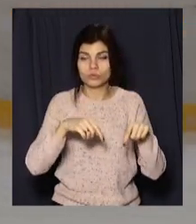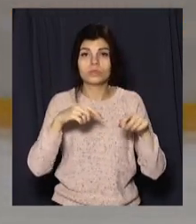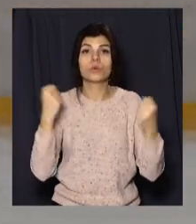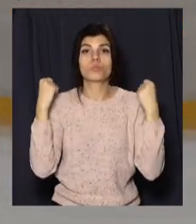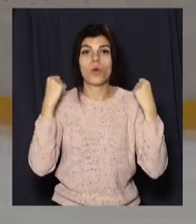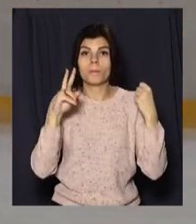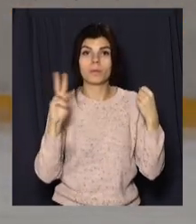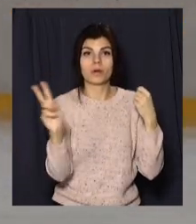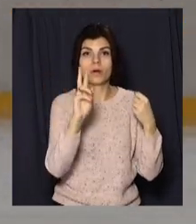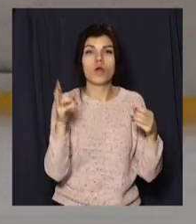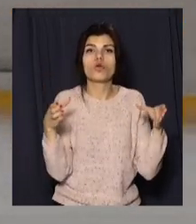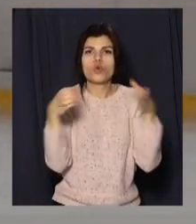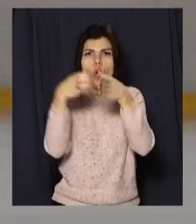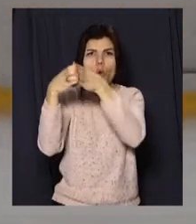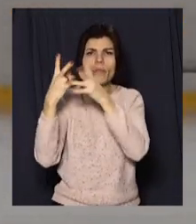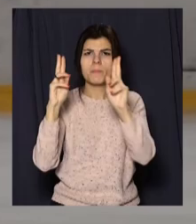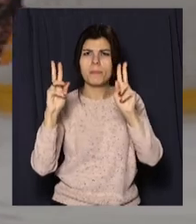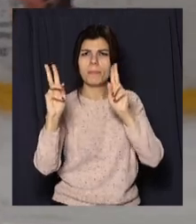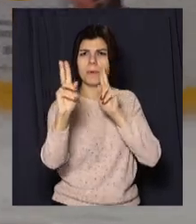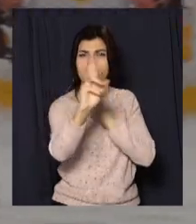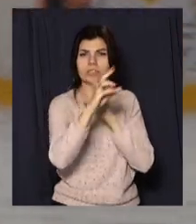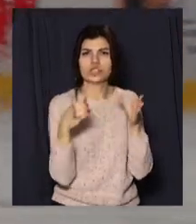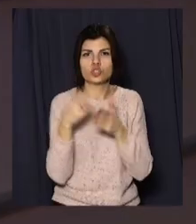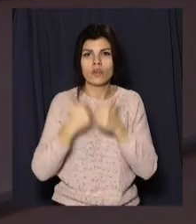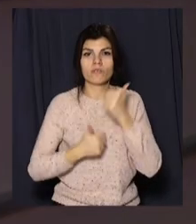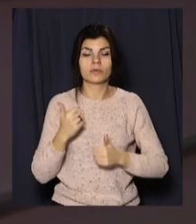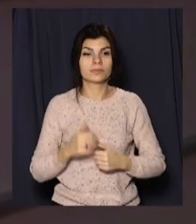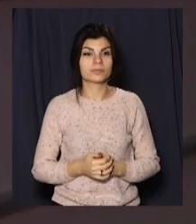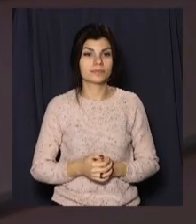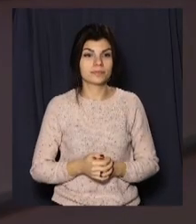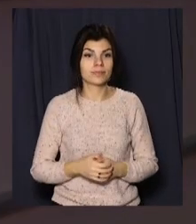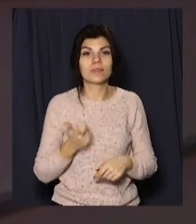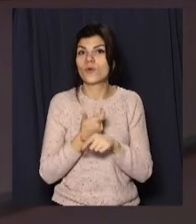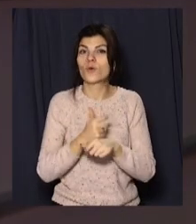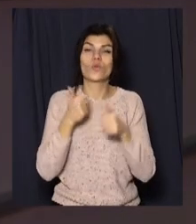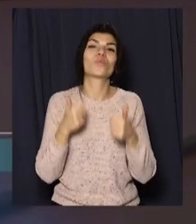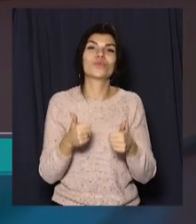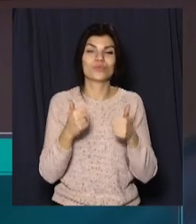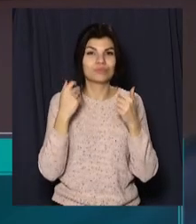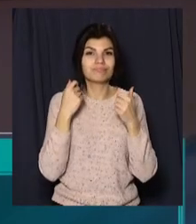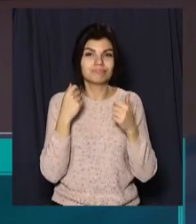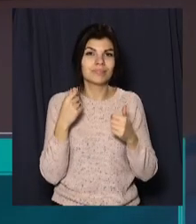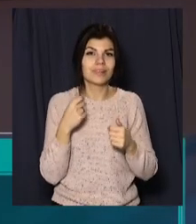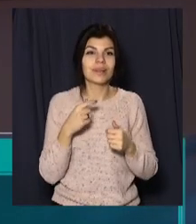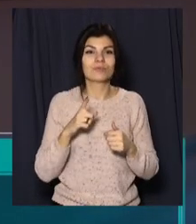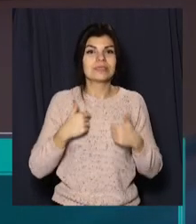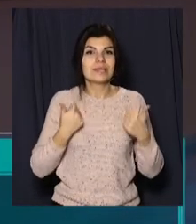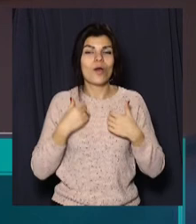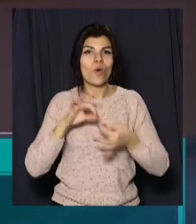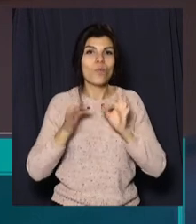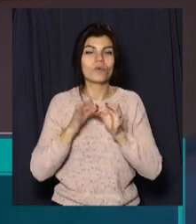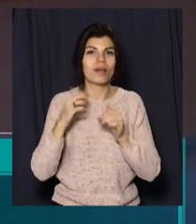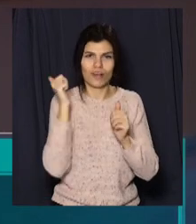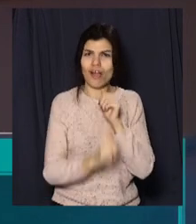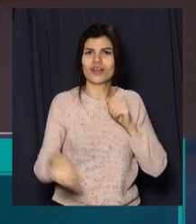пара виступить у командних змаганнях. Це дуже круто. Це, наверное, стремиться к Олімпіаді, стремиться к кожному